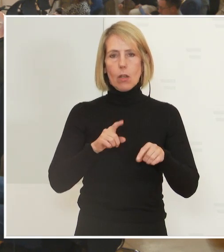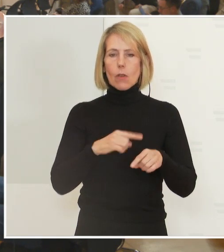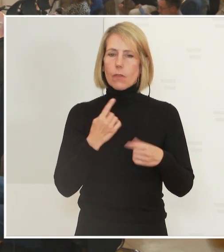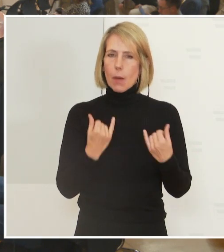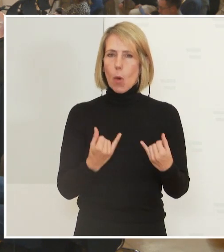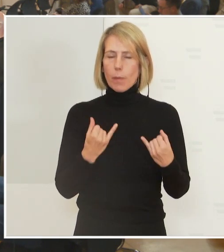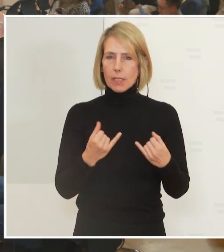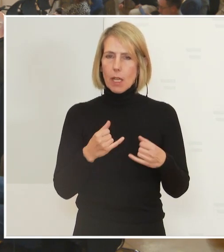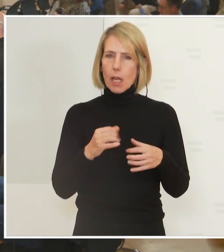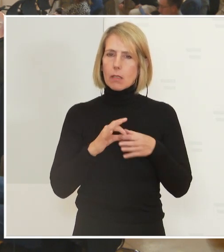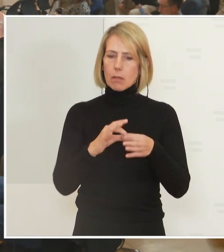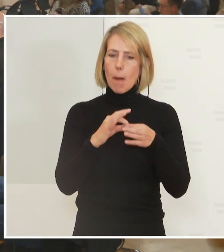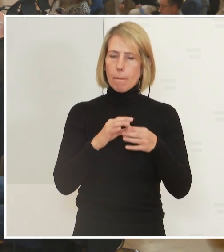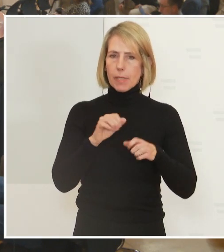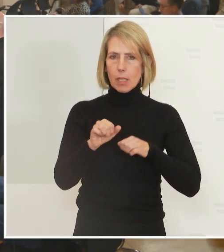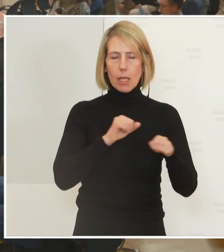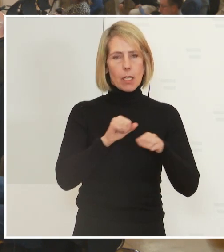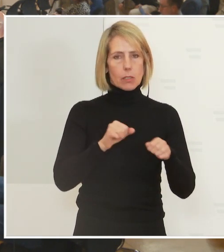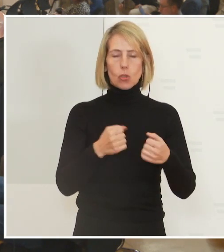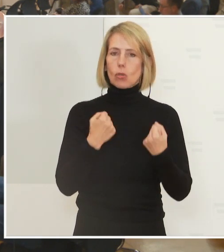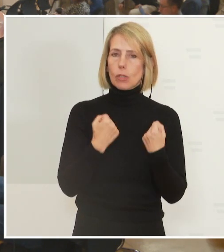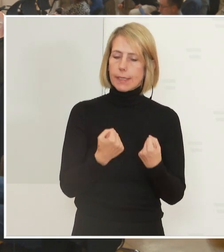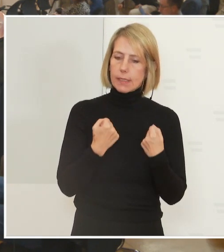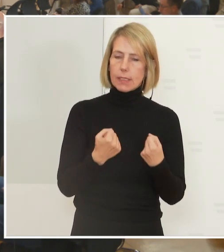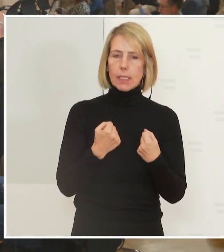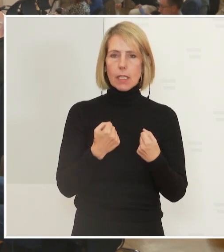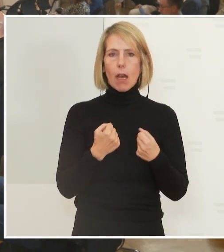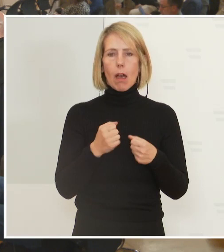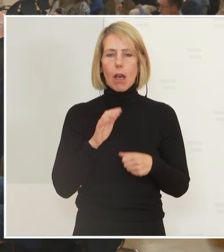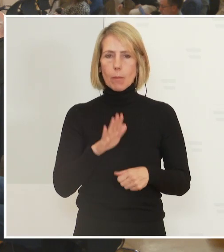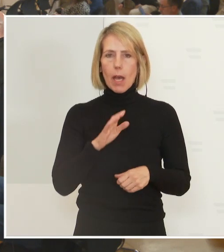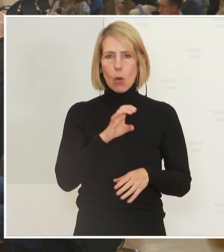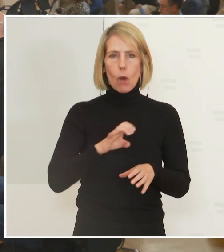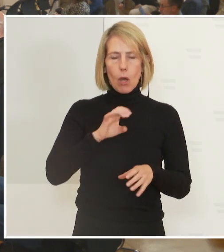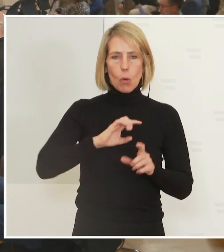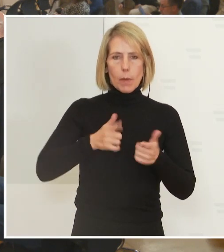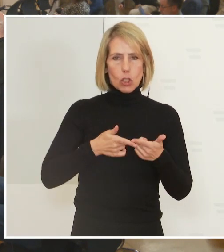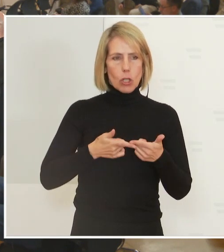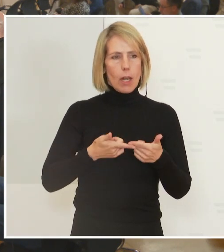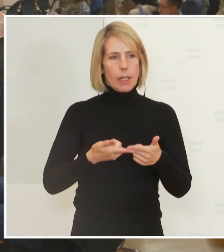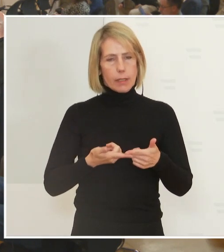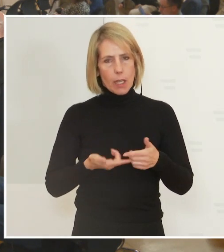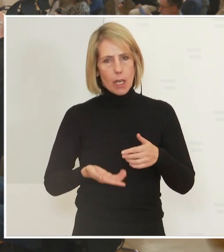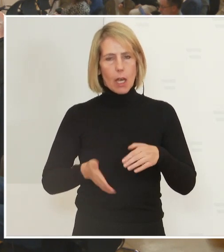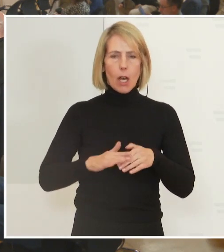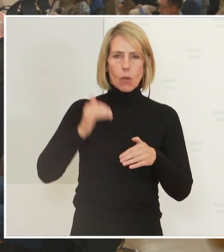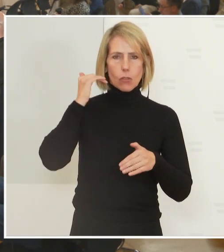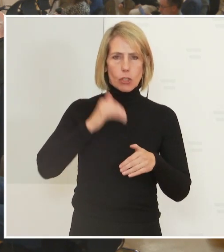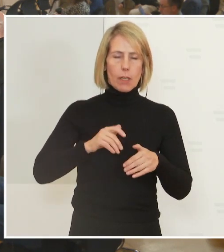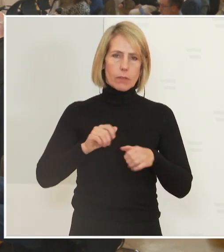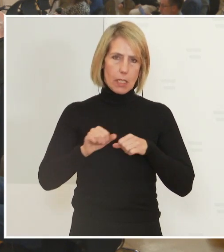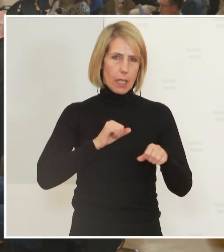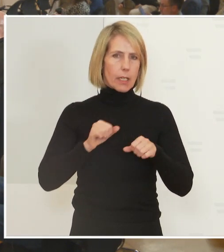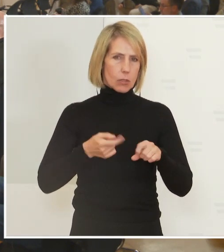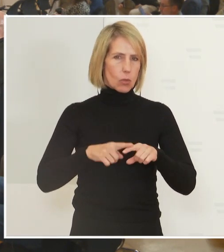sind mit dieser Reaktion sicher unter den europäischen Ländern mit der schärfsten Reaktion und den härtesten